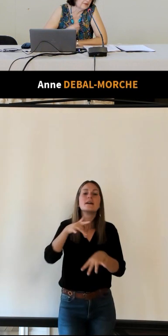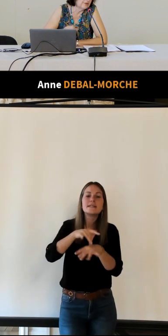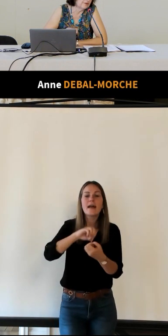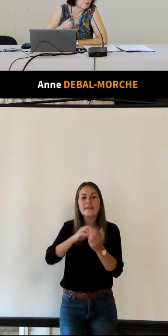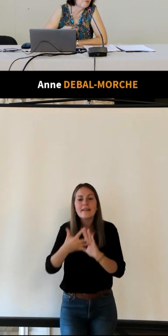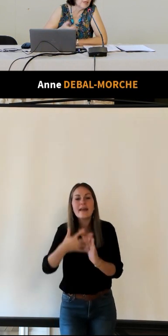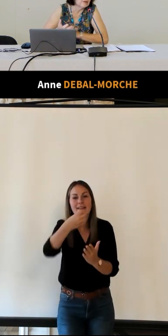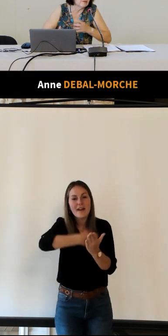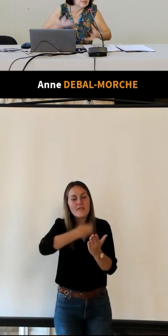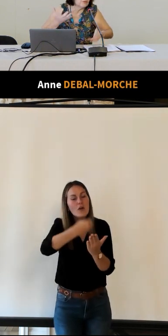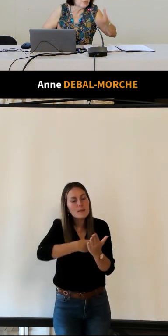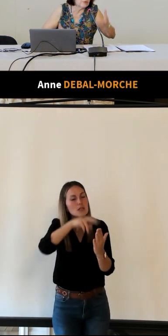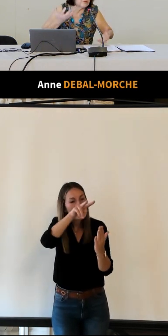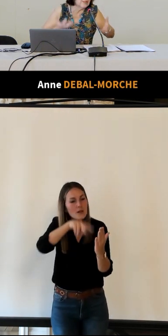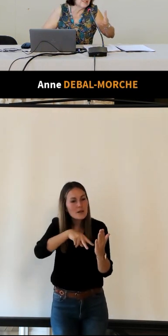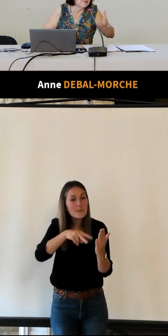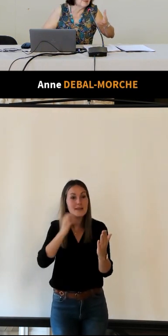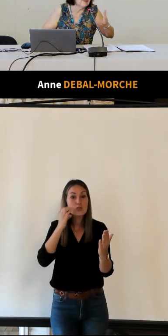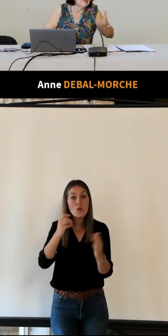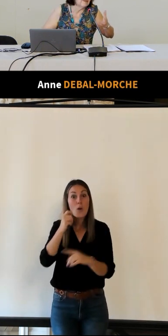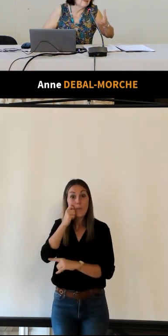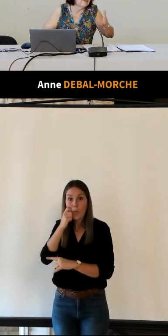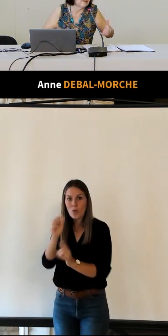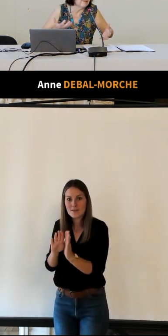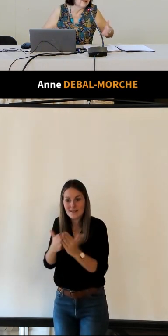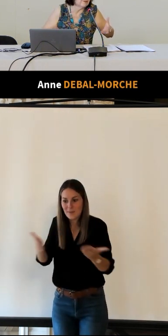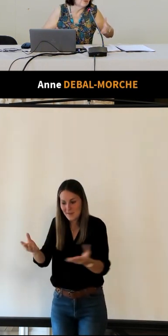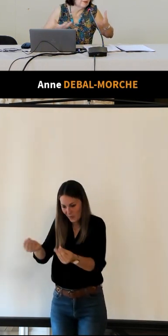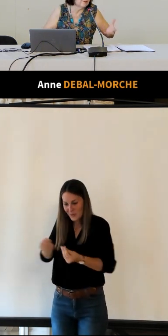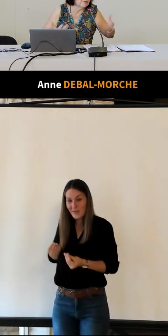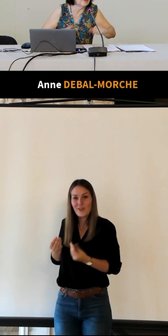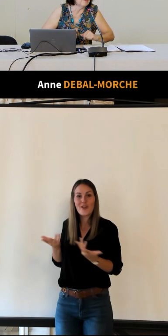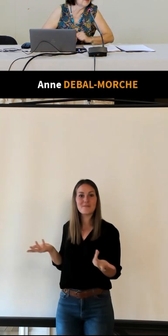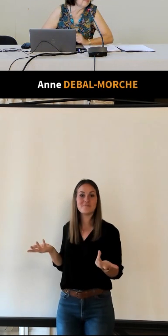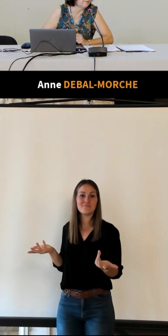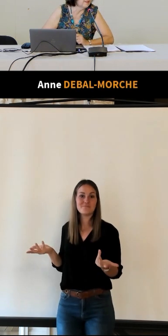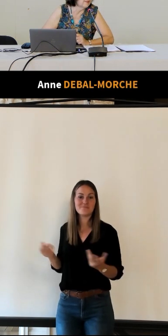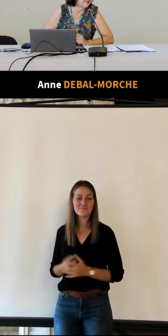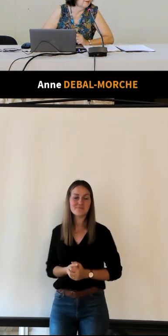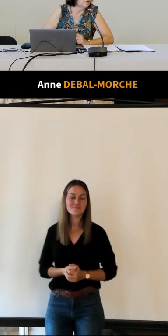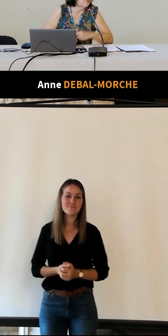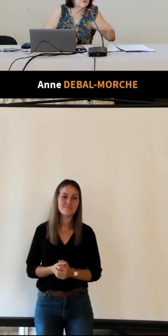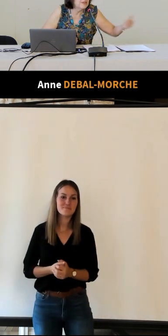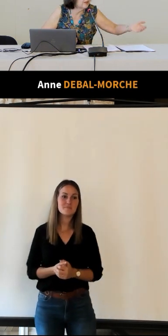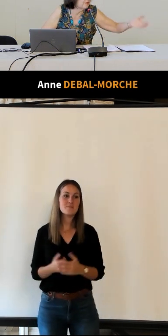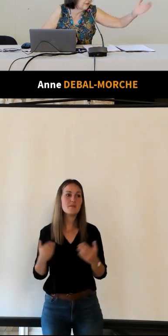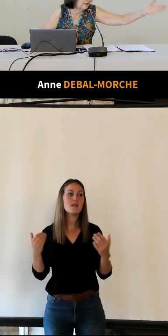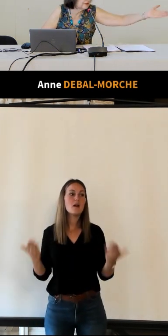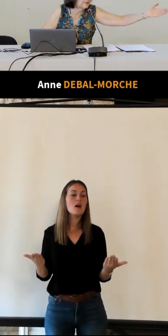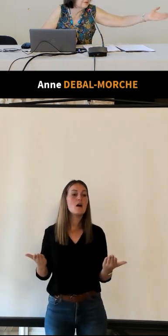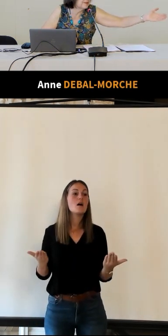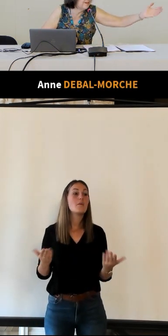on voit qu'il y a toujours ce dilemme entre le dépliant papier pour annoncer la